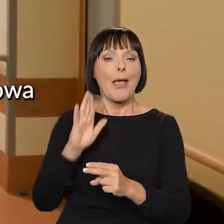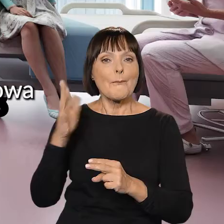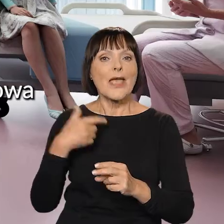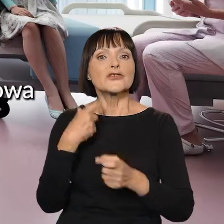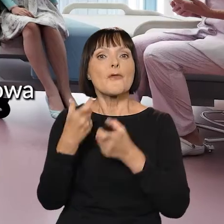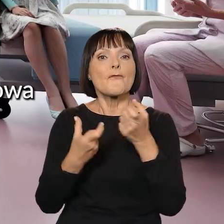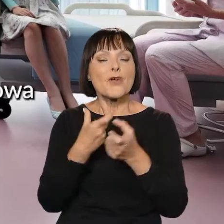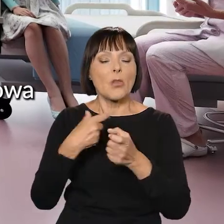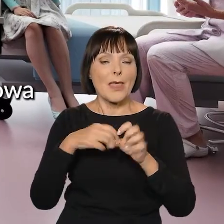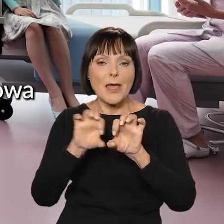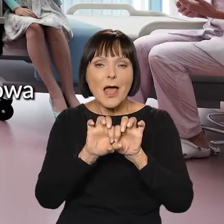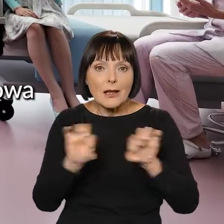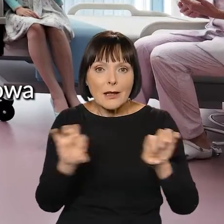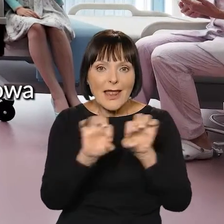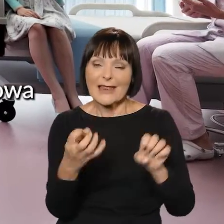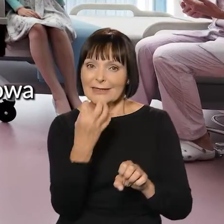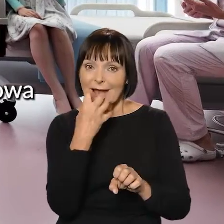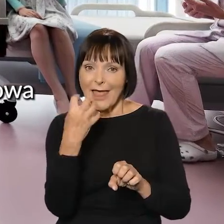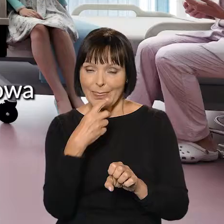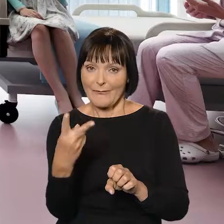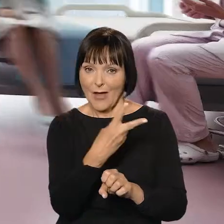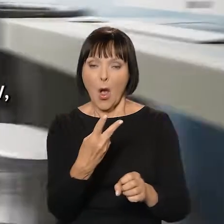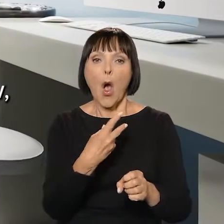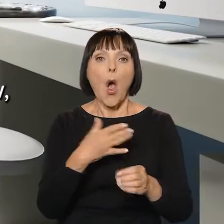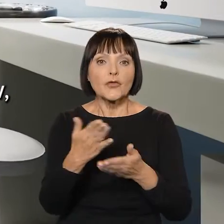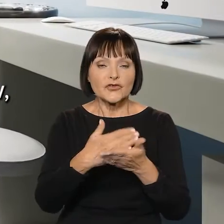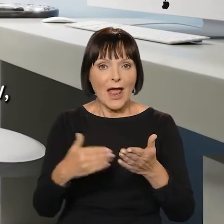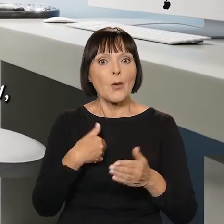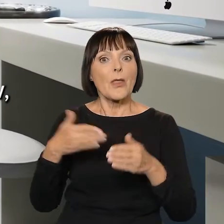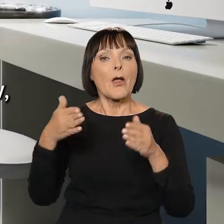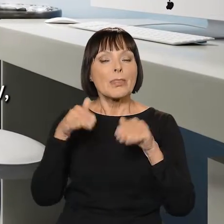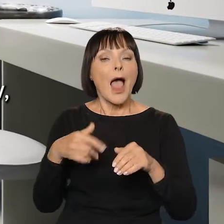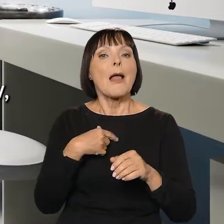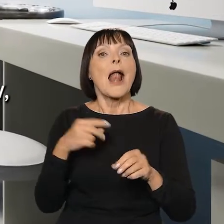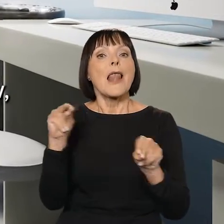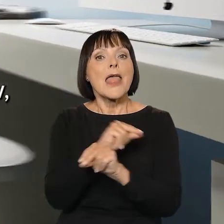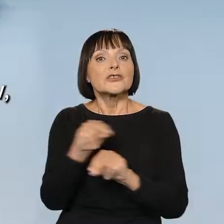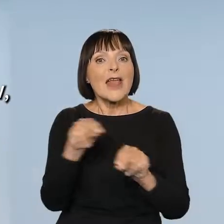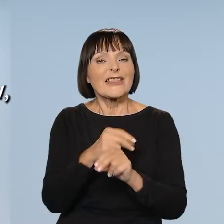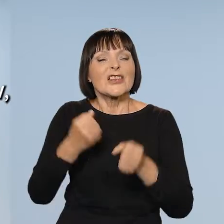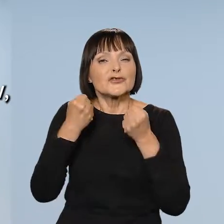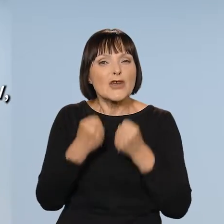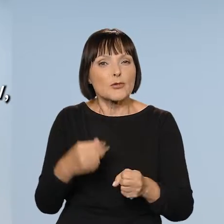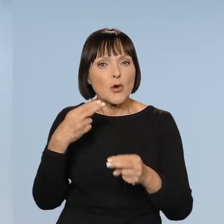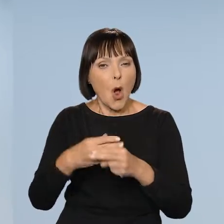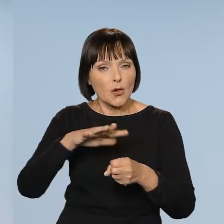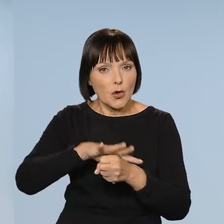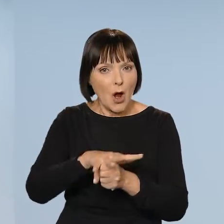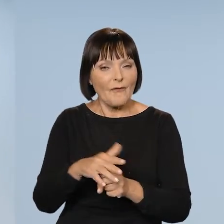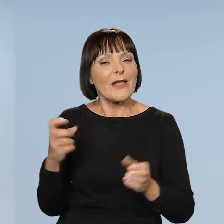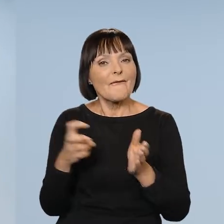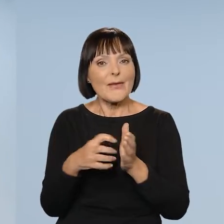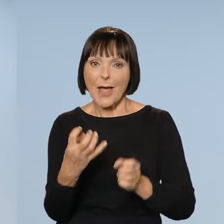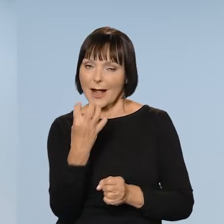wykonana kompleksowa instalacja tlenowa w obydwóch tych oddziałach, co umożliwi nam też leczenie tych pacjentów, którzy najciężej przechodzą COVID, którzy